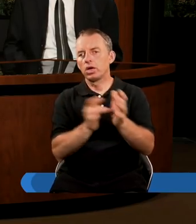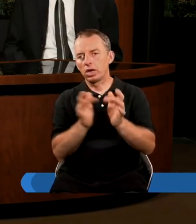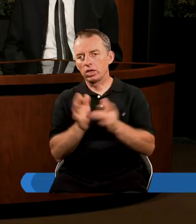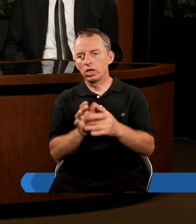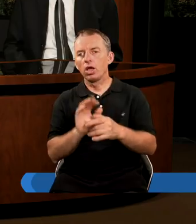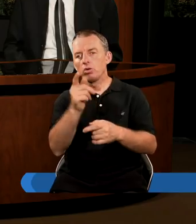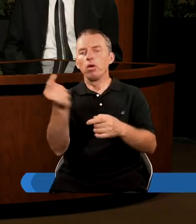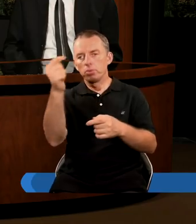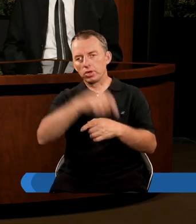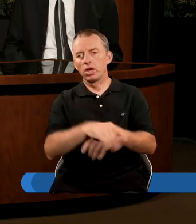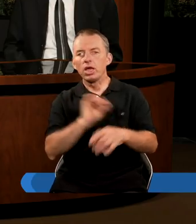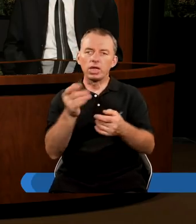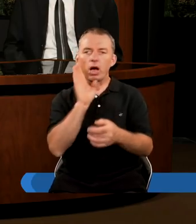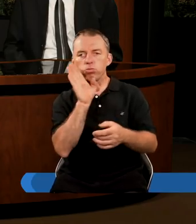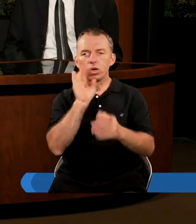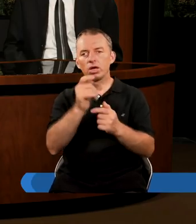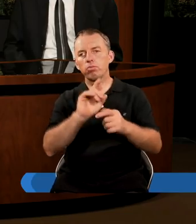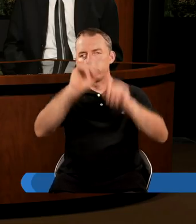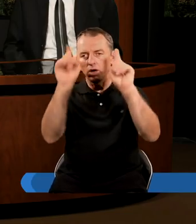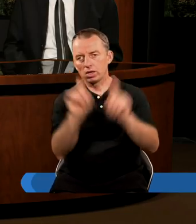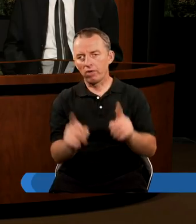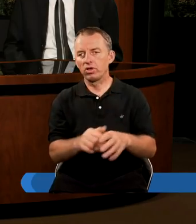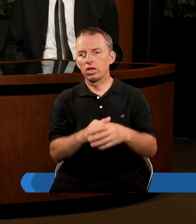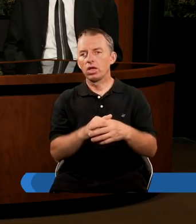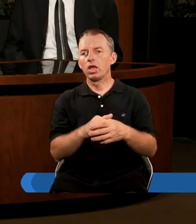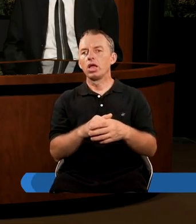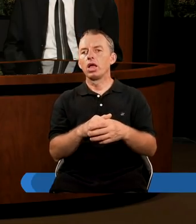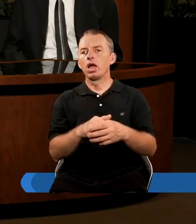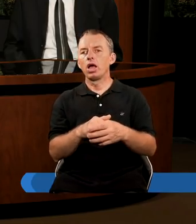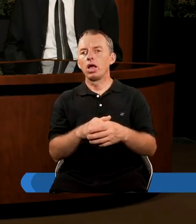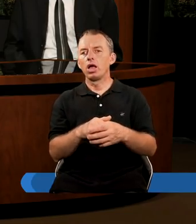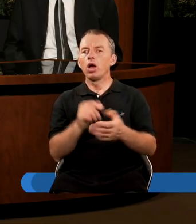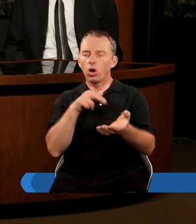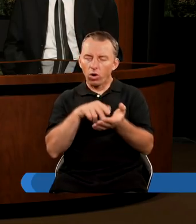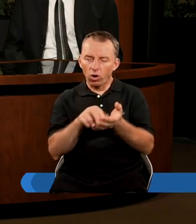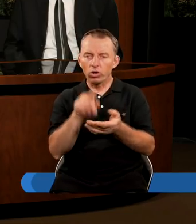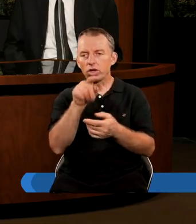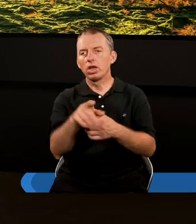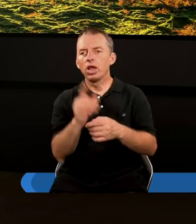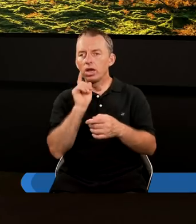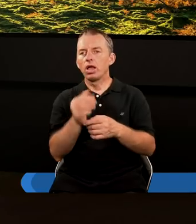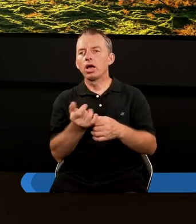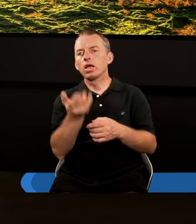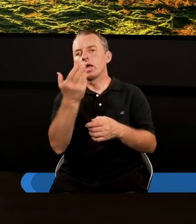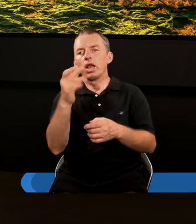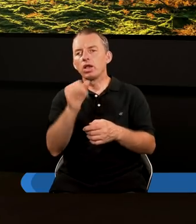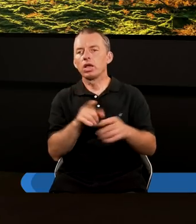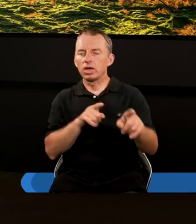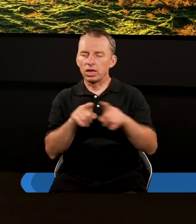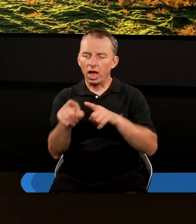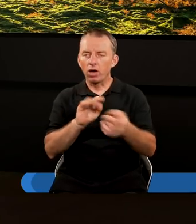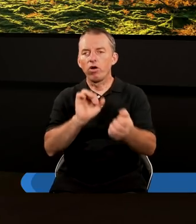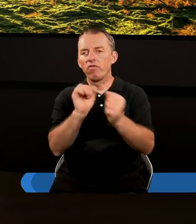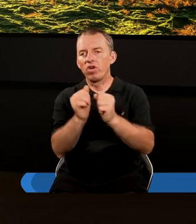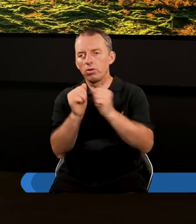Albo, że też przyjście będzie jak błyskawica. błyskawica. Tak? Ale chodzi mi o to, że jest tam naprawdę chyba kilkanaście znaków